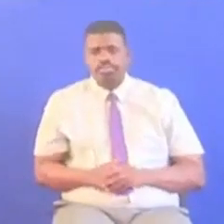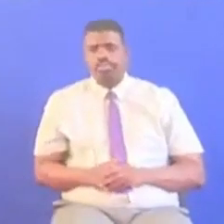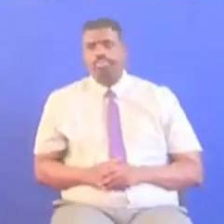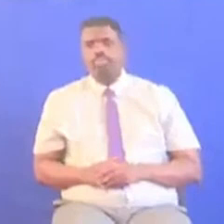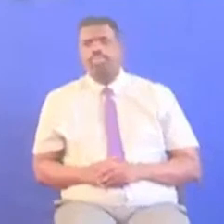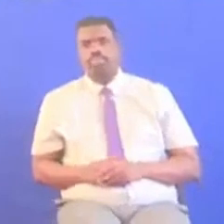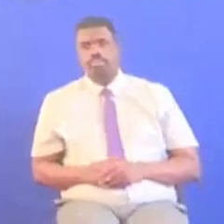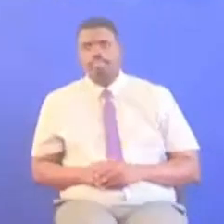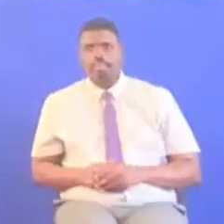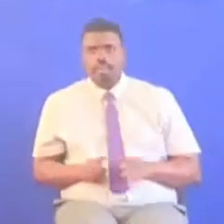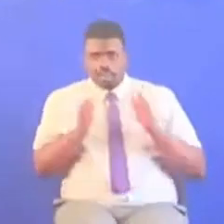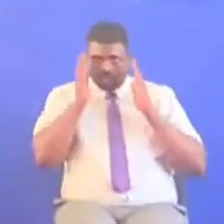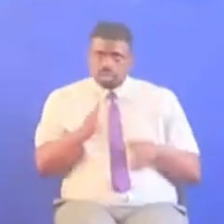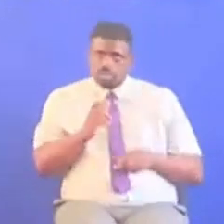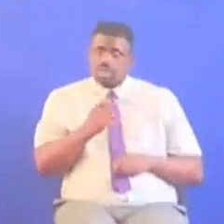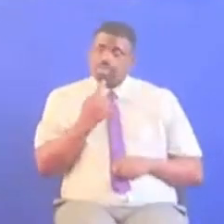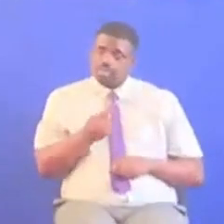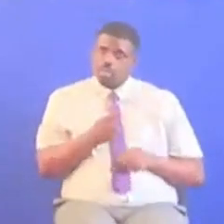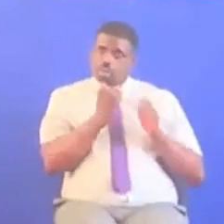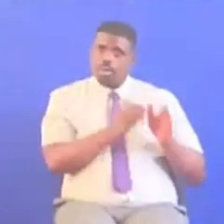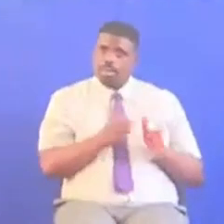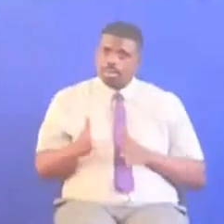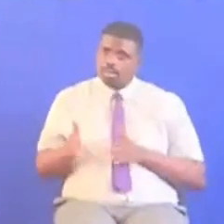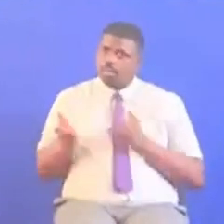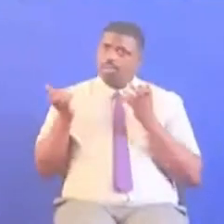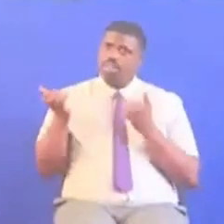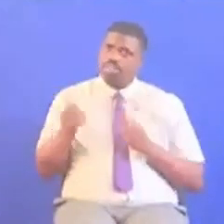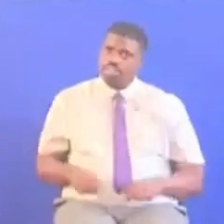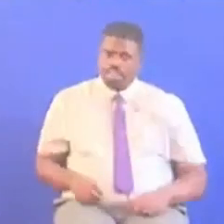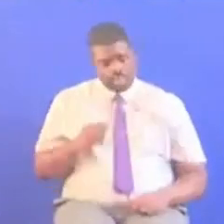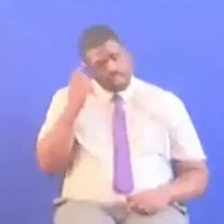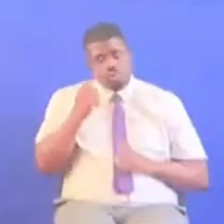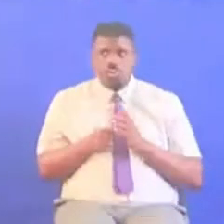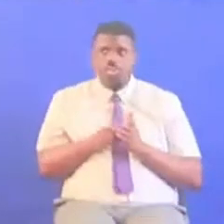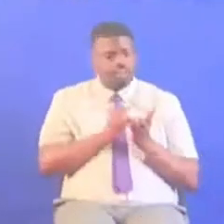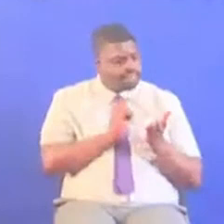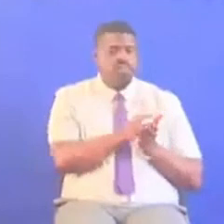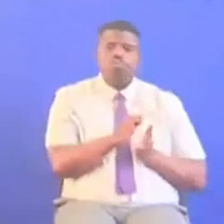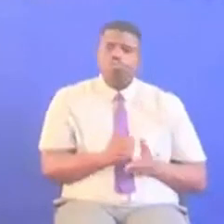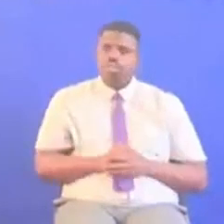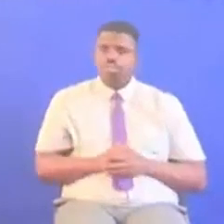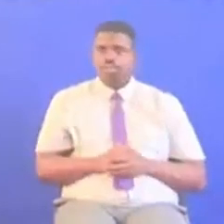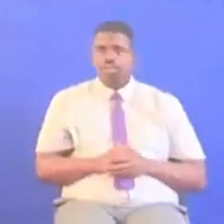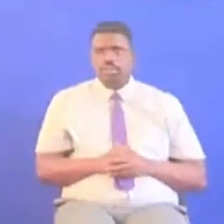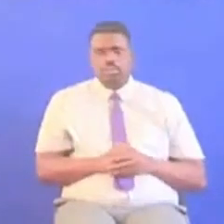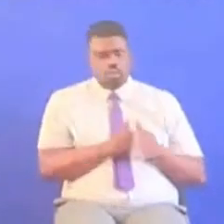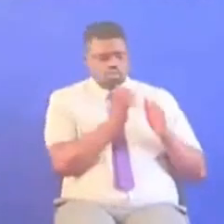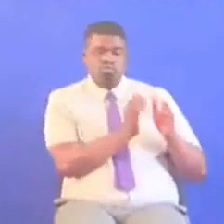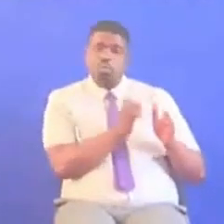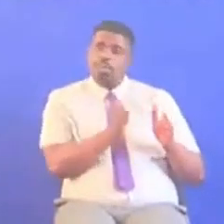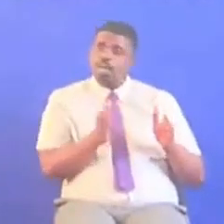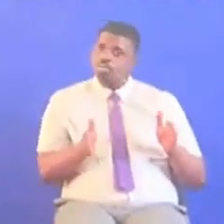Mwishimi wa riposema wapangeni wa machinga Hakumanisha wafukuzwe Kupango wa